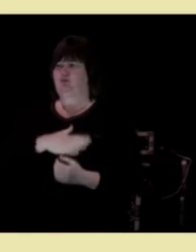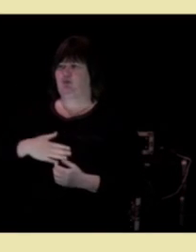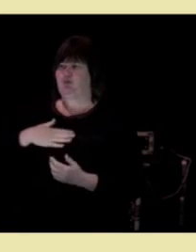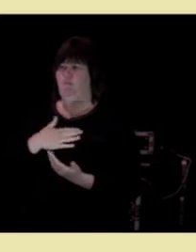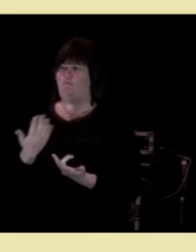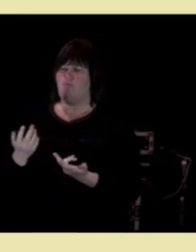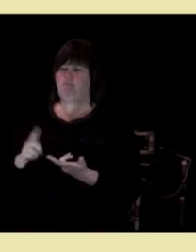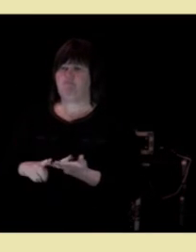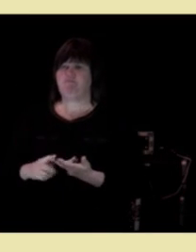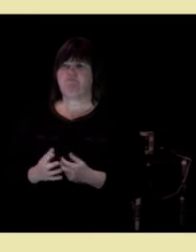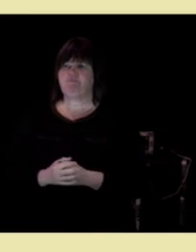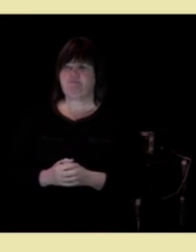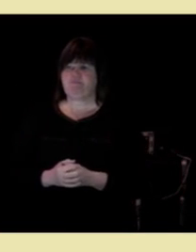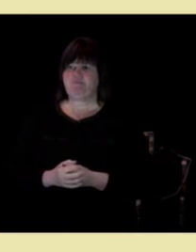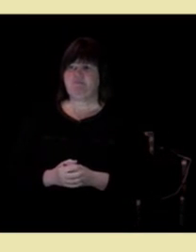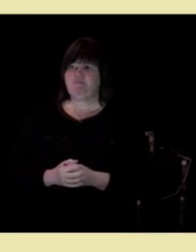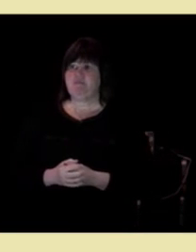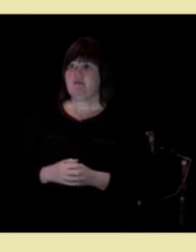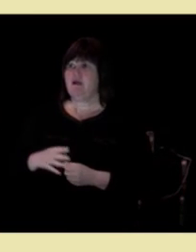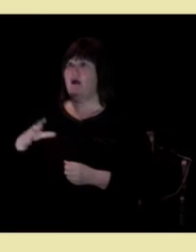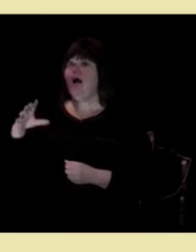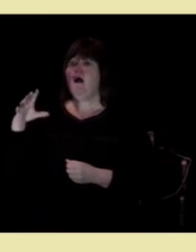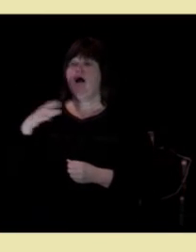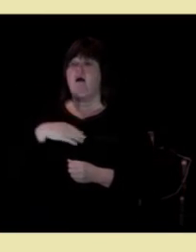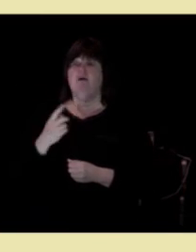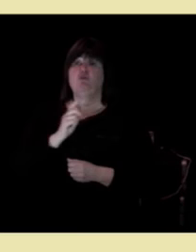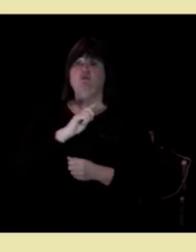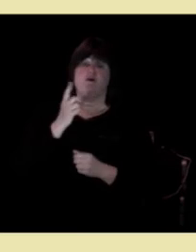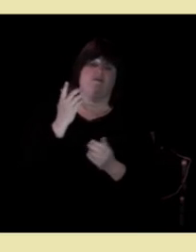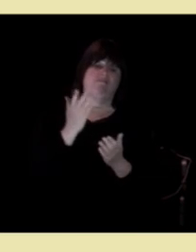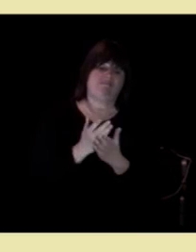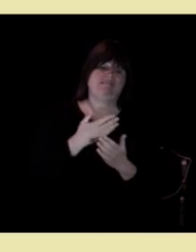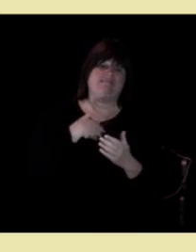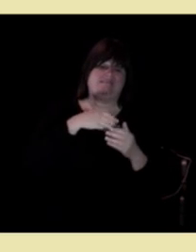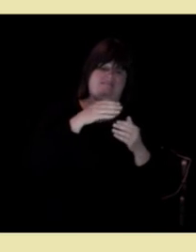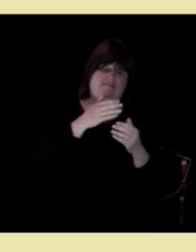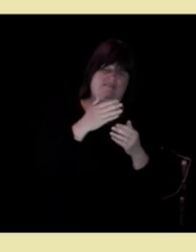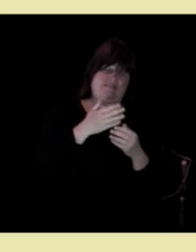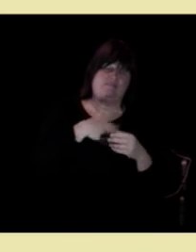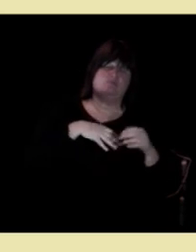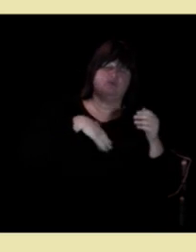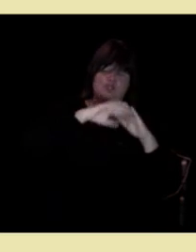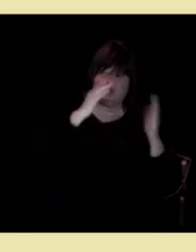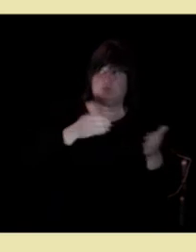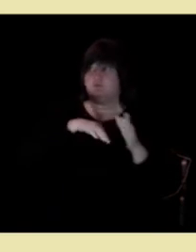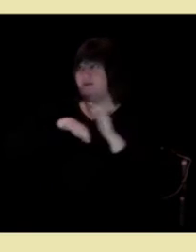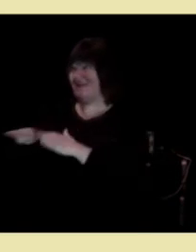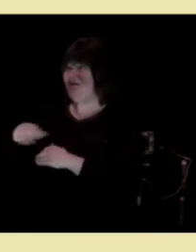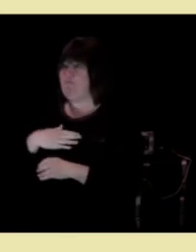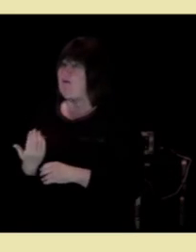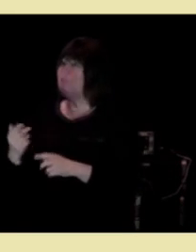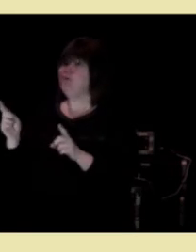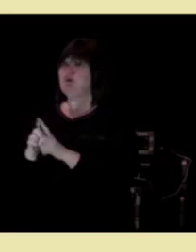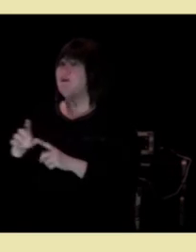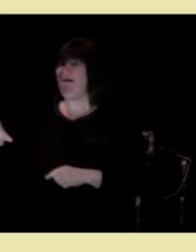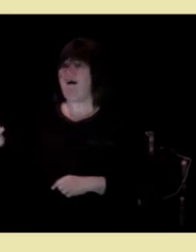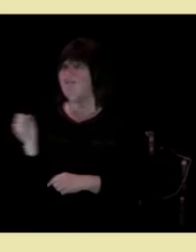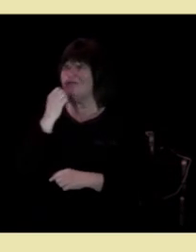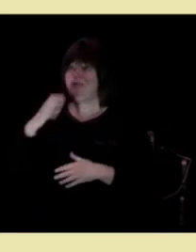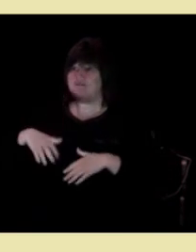det er ikke sånn at alle har usikter for å bli friske når de drar hjem fra sykehuset eller fra legekontoret. Da trenger de